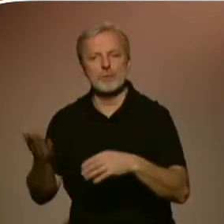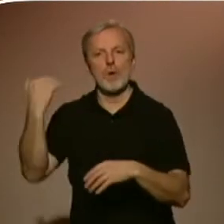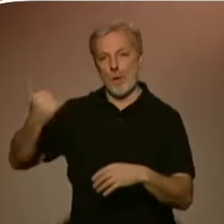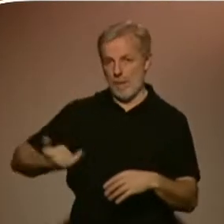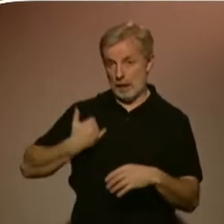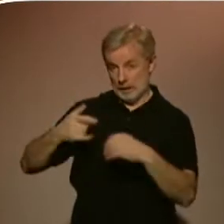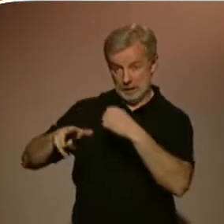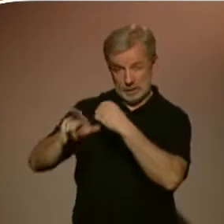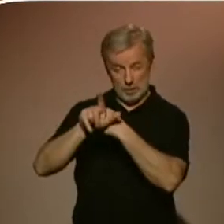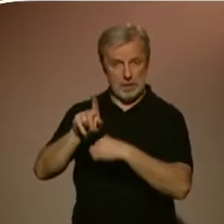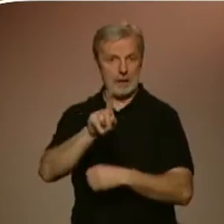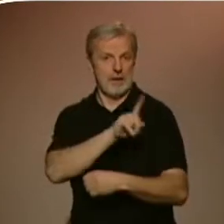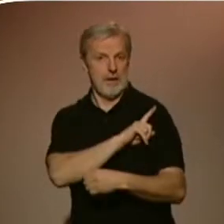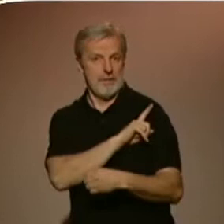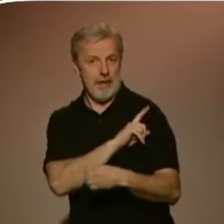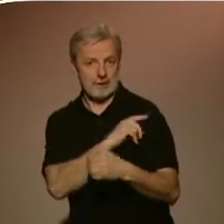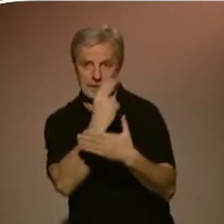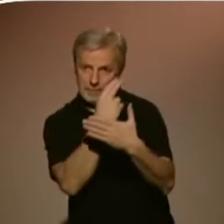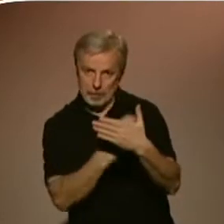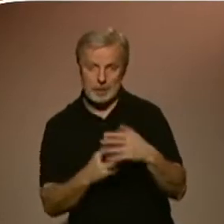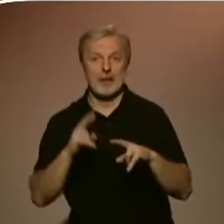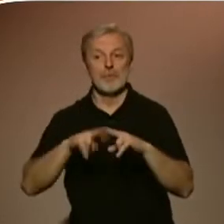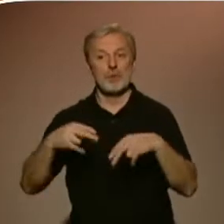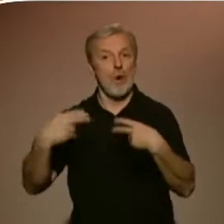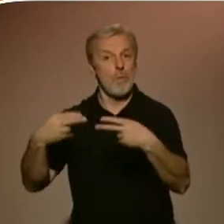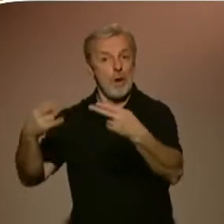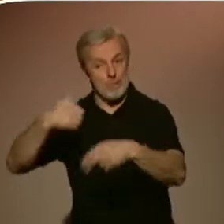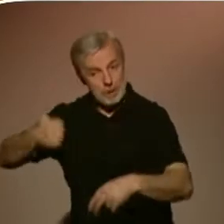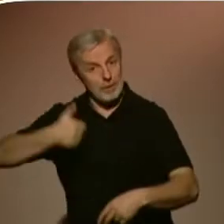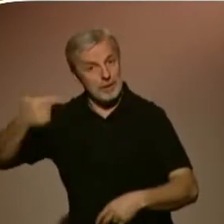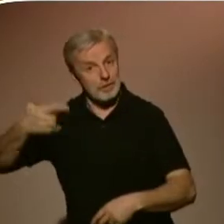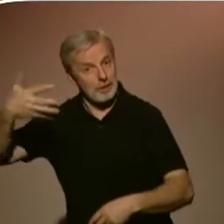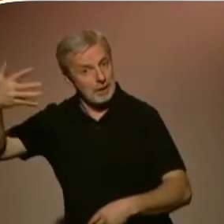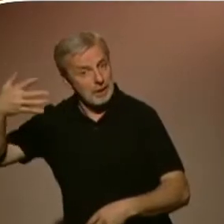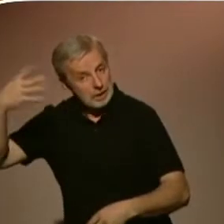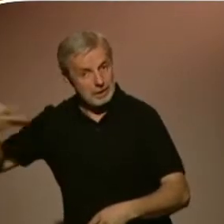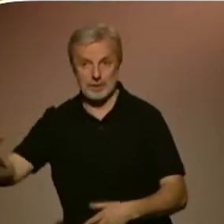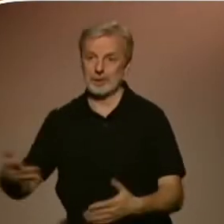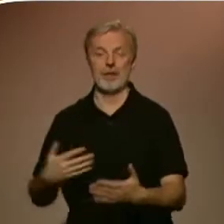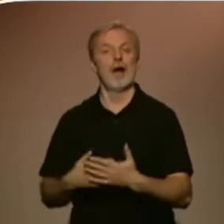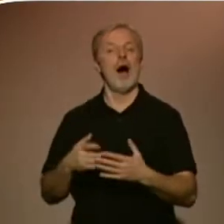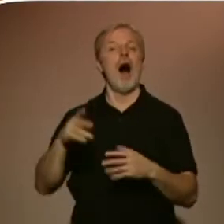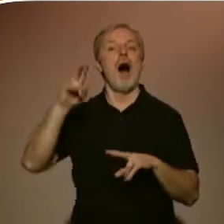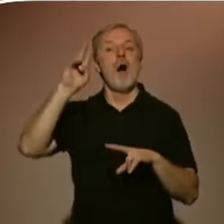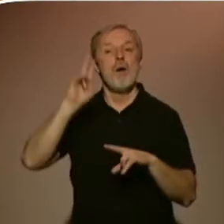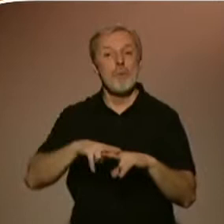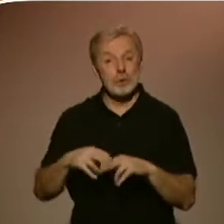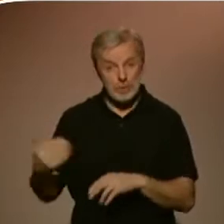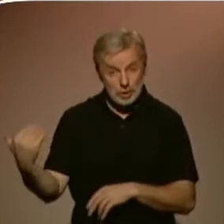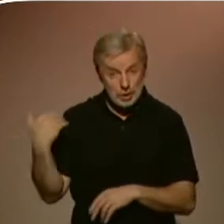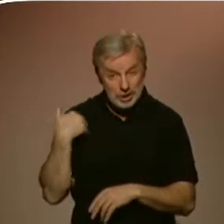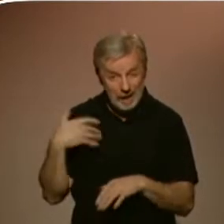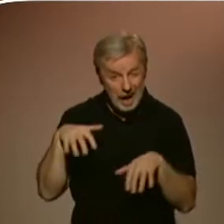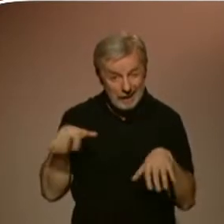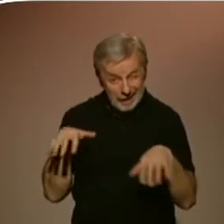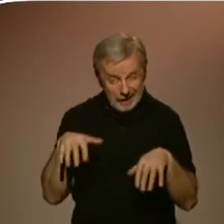na vrcholu slávy, zobrazuje se zlatými řetězy a v různých brněních a potom po všech těch životních tragédiích ty jeho autoportréty